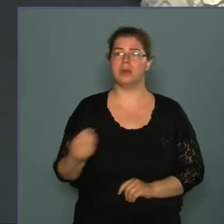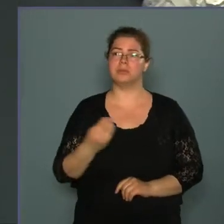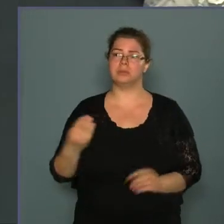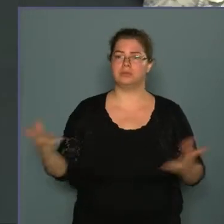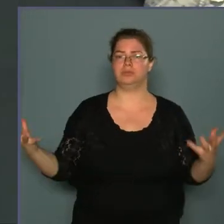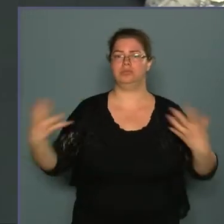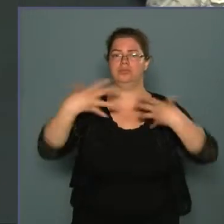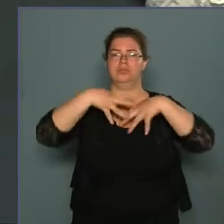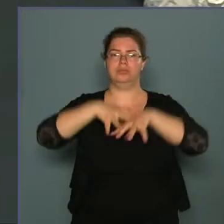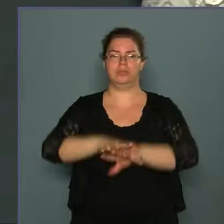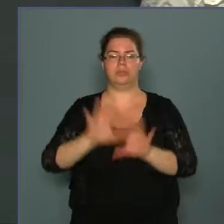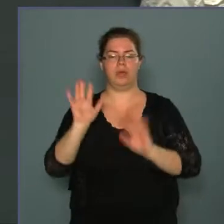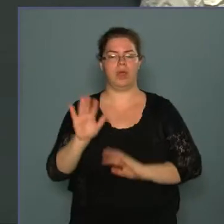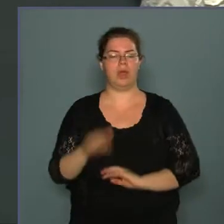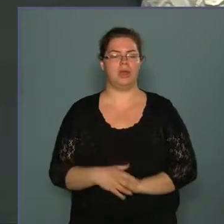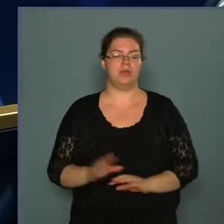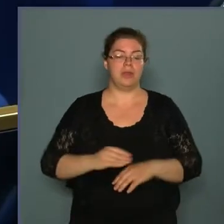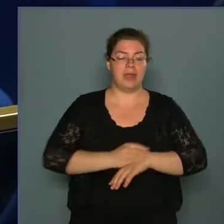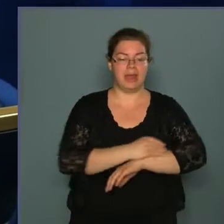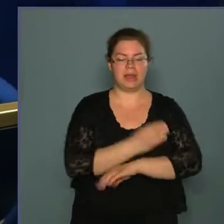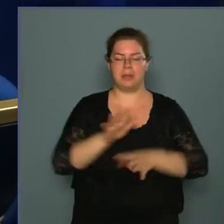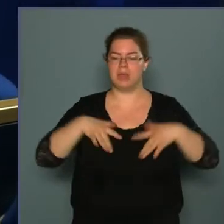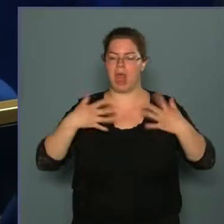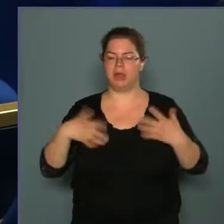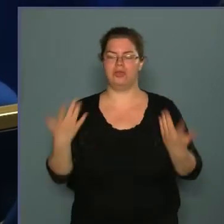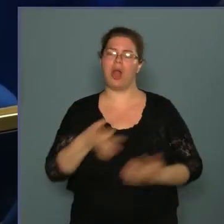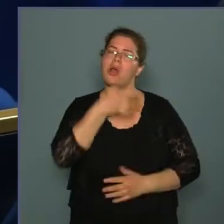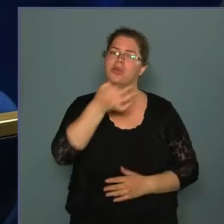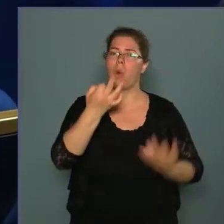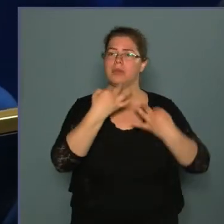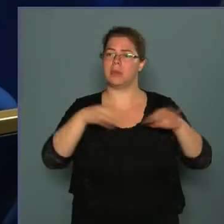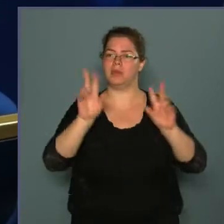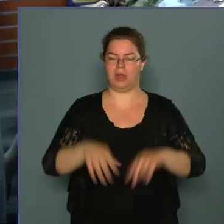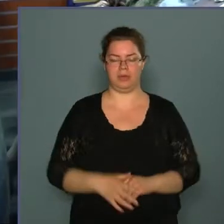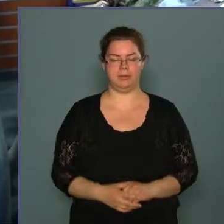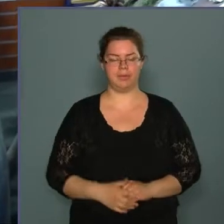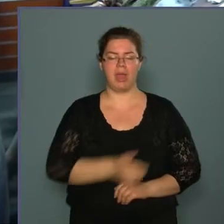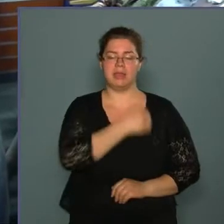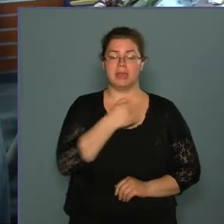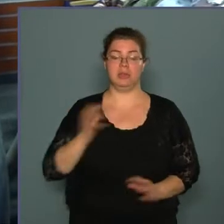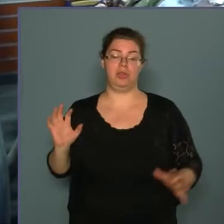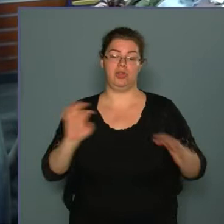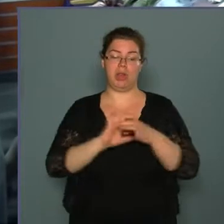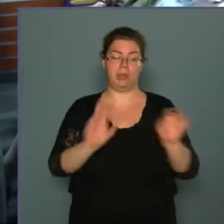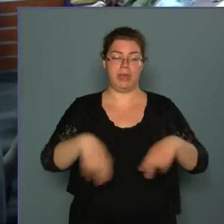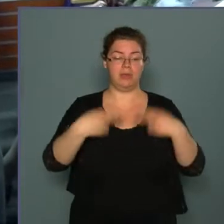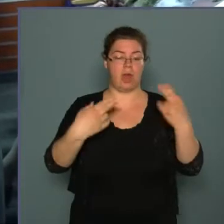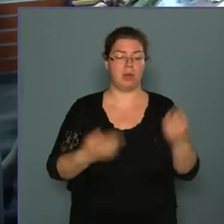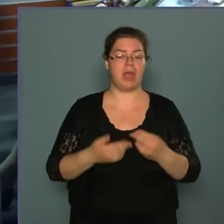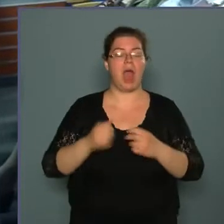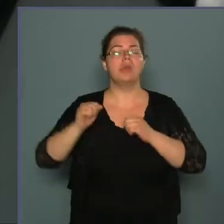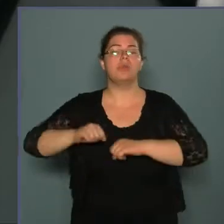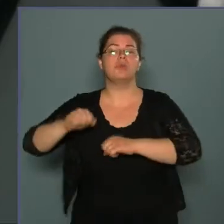össze a haza, az érzelem lelkesülés, a szó szabadságvala. Az egyetemisták csatlakozása után, a